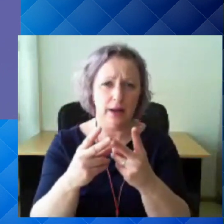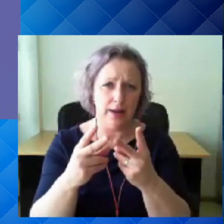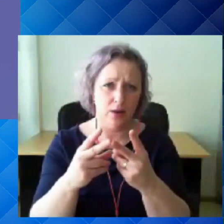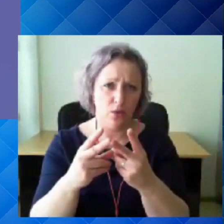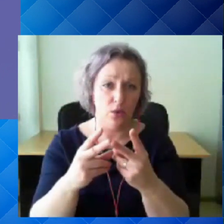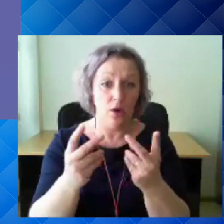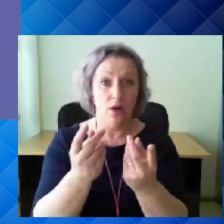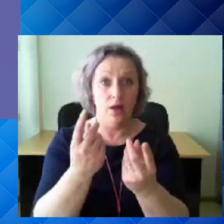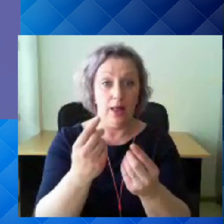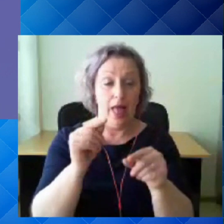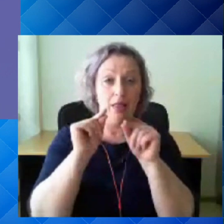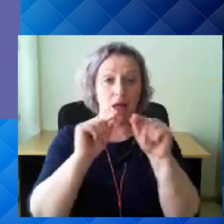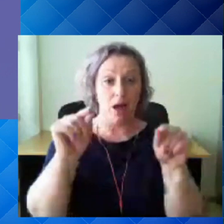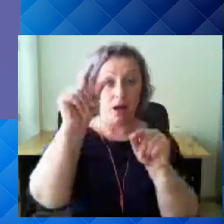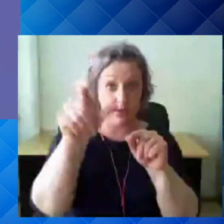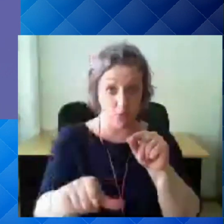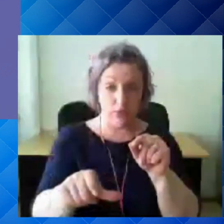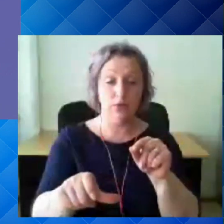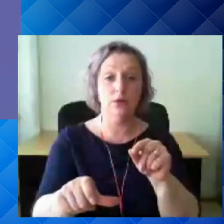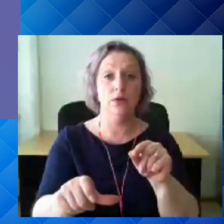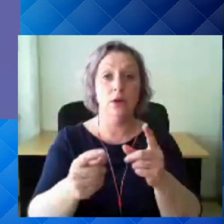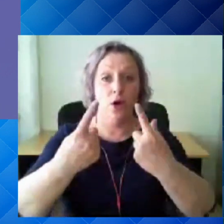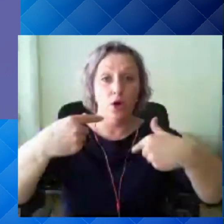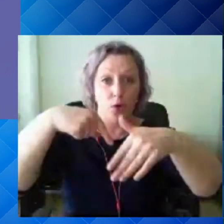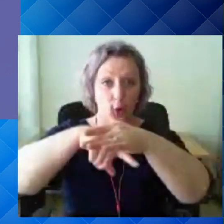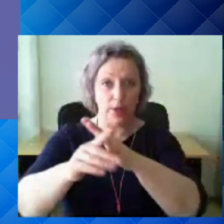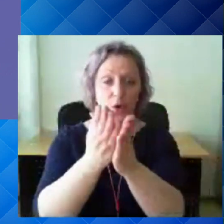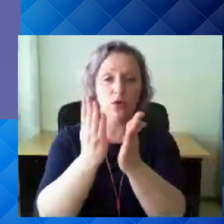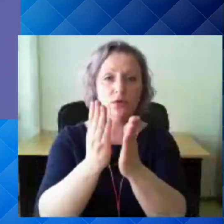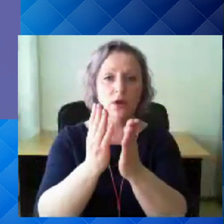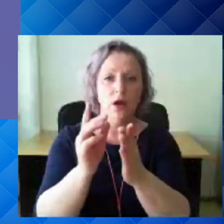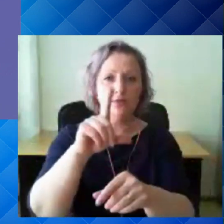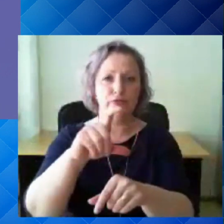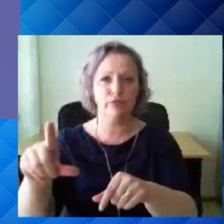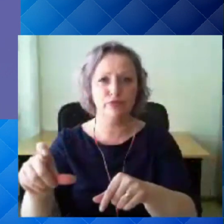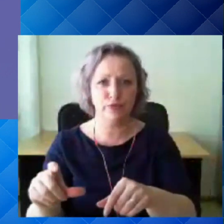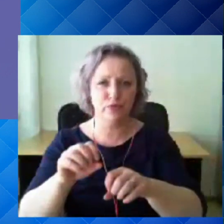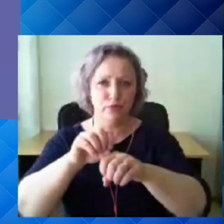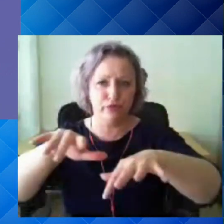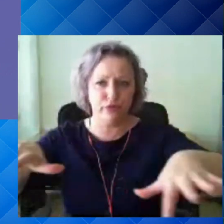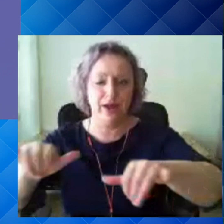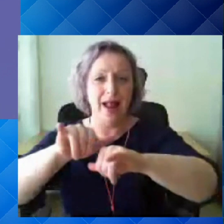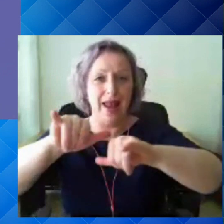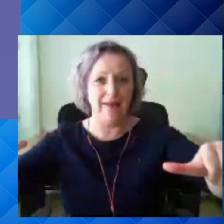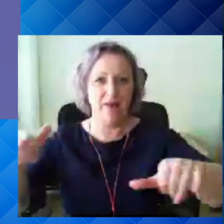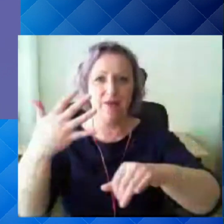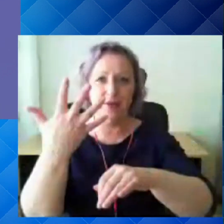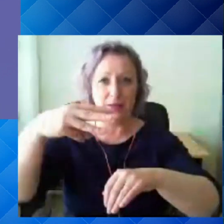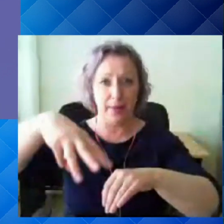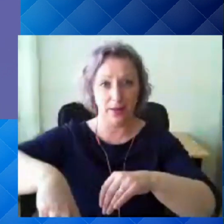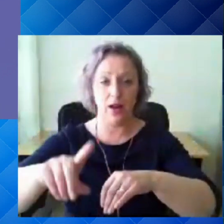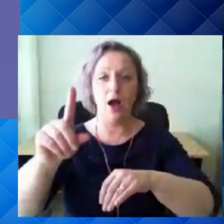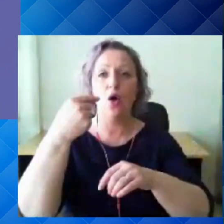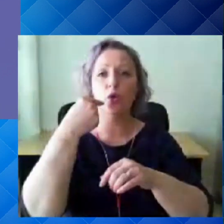me teame, et see arosool levib viie meetri kaugusele. Minult siit ka küsimus, kaks meetrit, me ütleme, et peab olema distantsi.